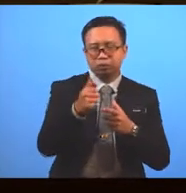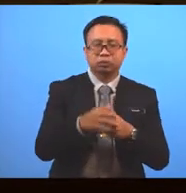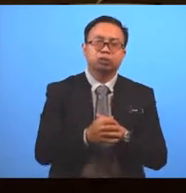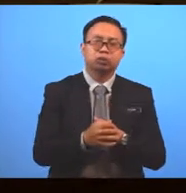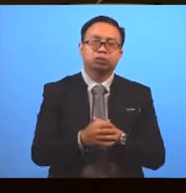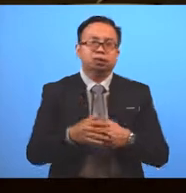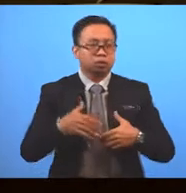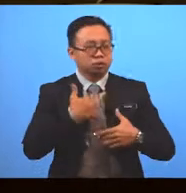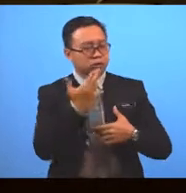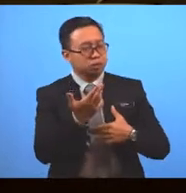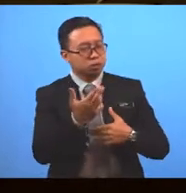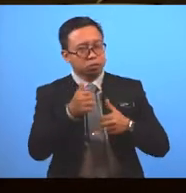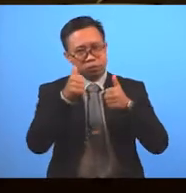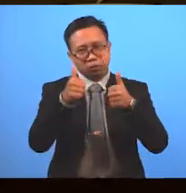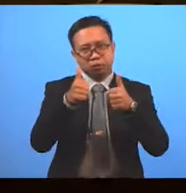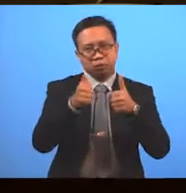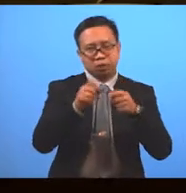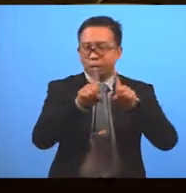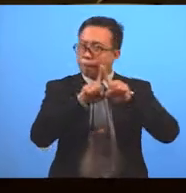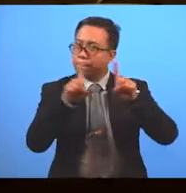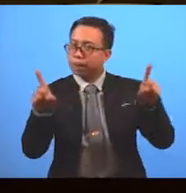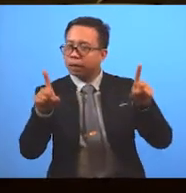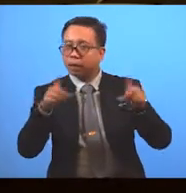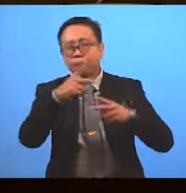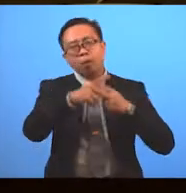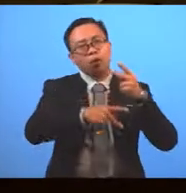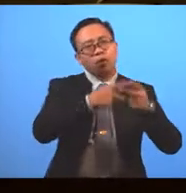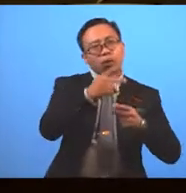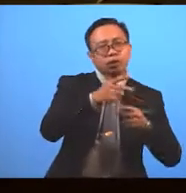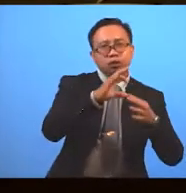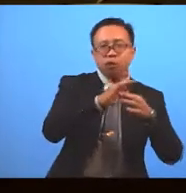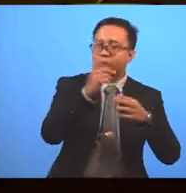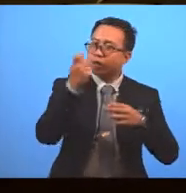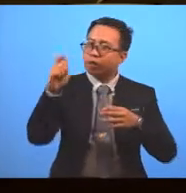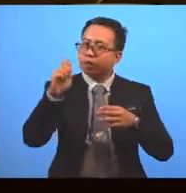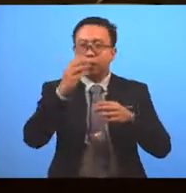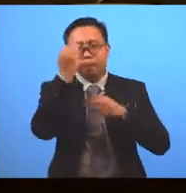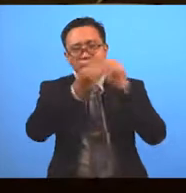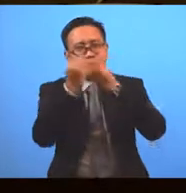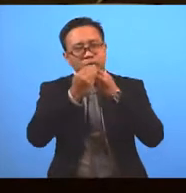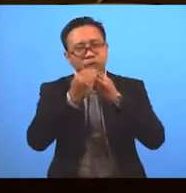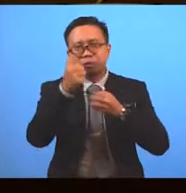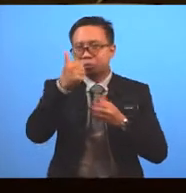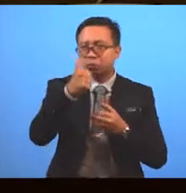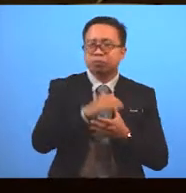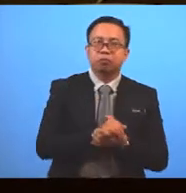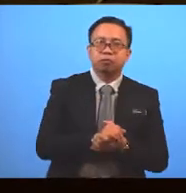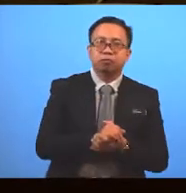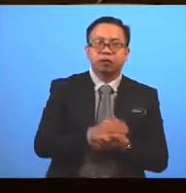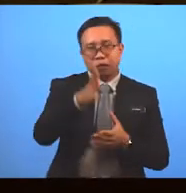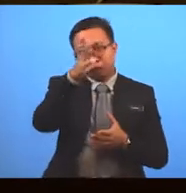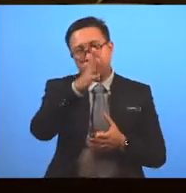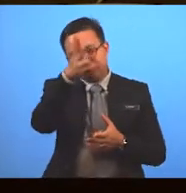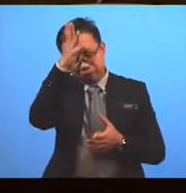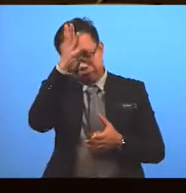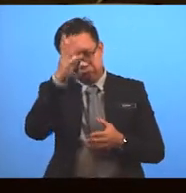self-centered and rigid But by the progress of the movie A softer character emerges A